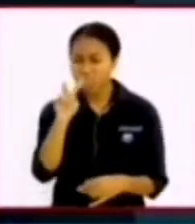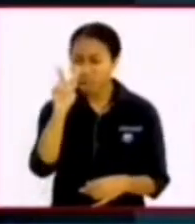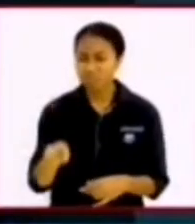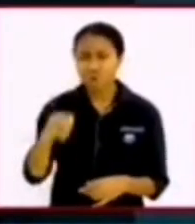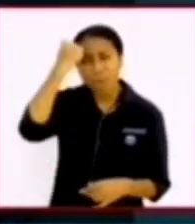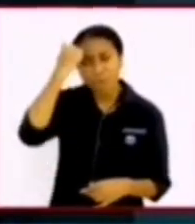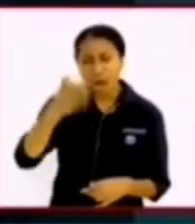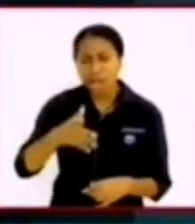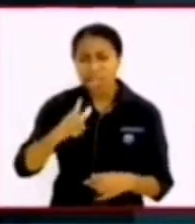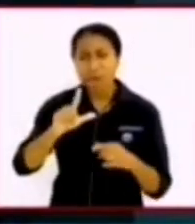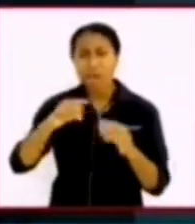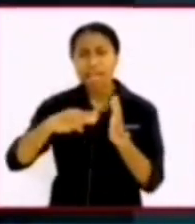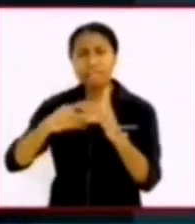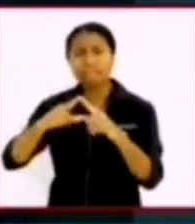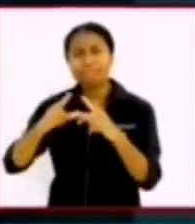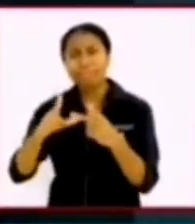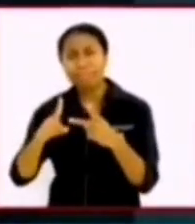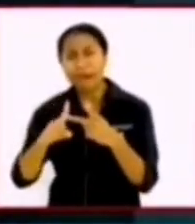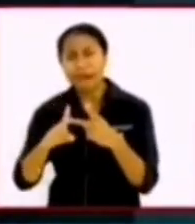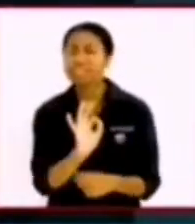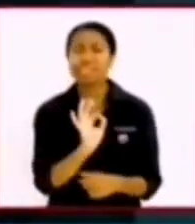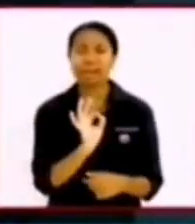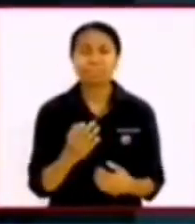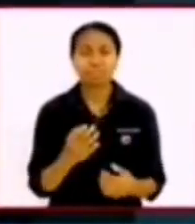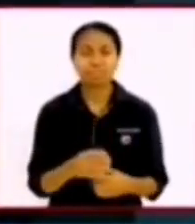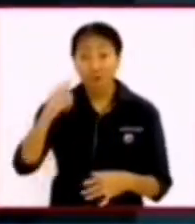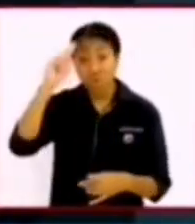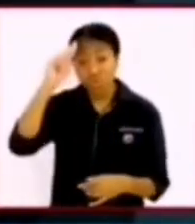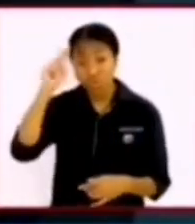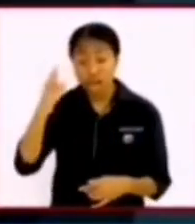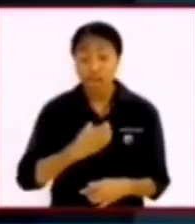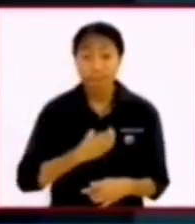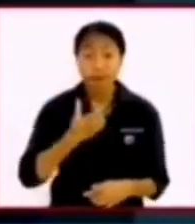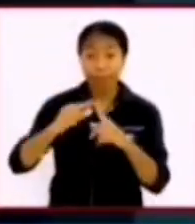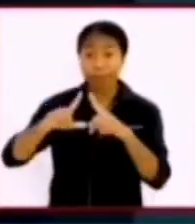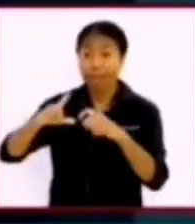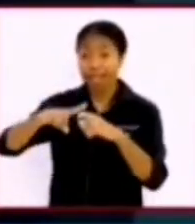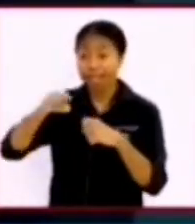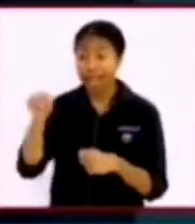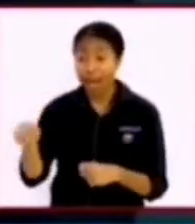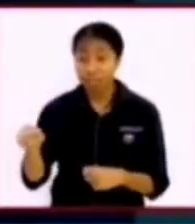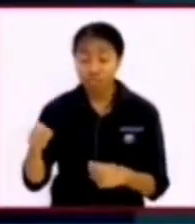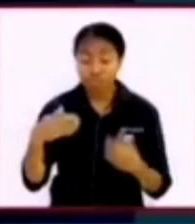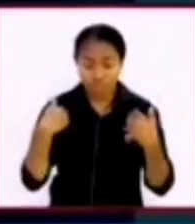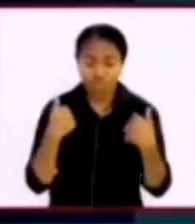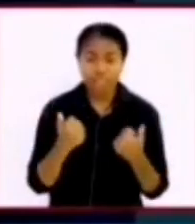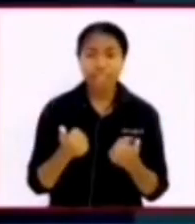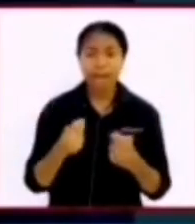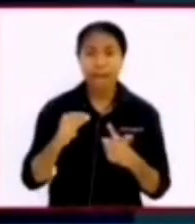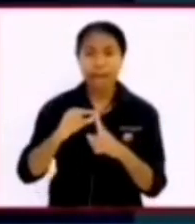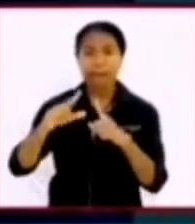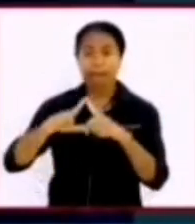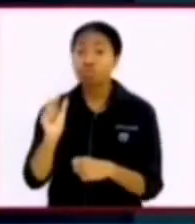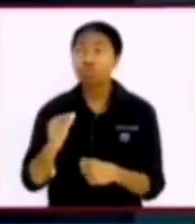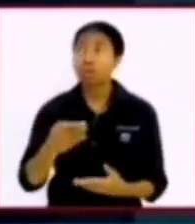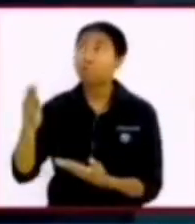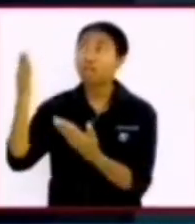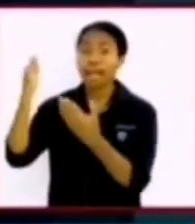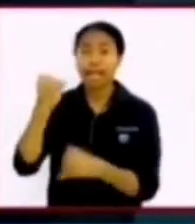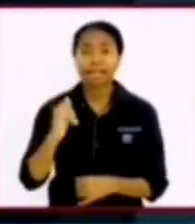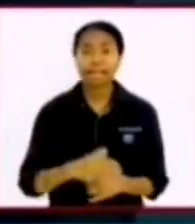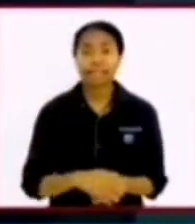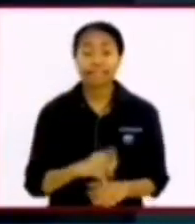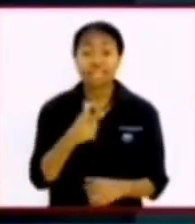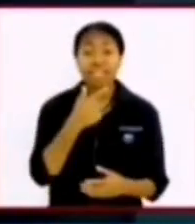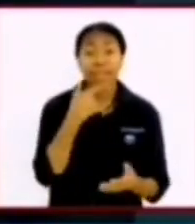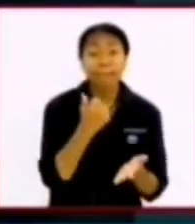saudara lemah tidak peduli seperti apapun saudara jika Tuhan mau memakai saudara dia bisa pakai saudara untuk kemuliaannya yang terpenting